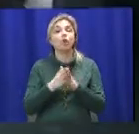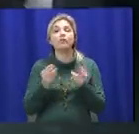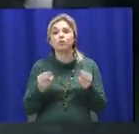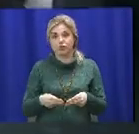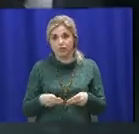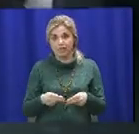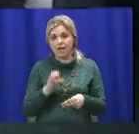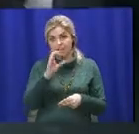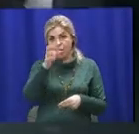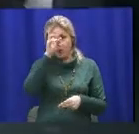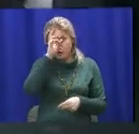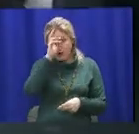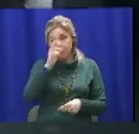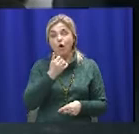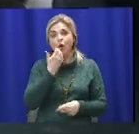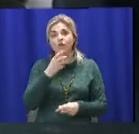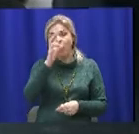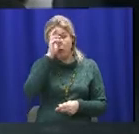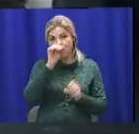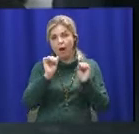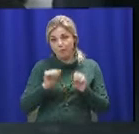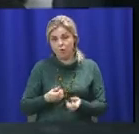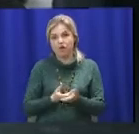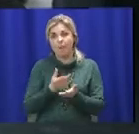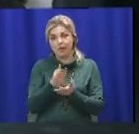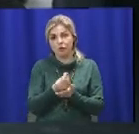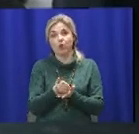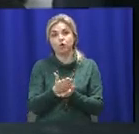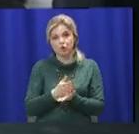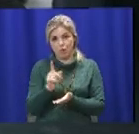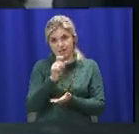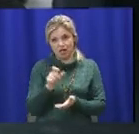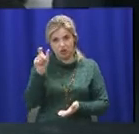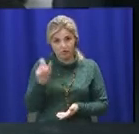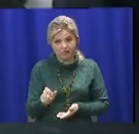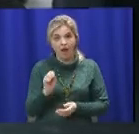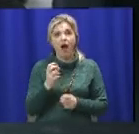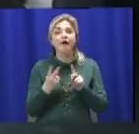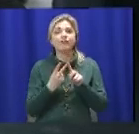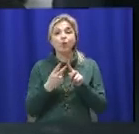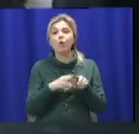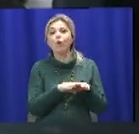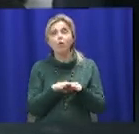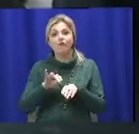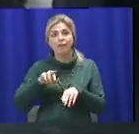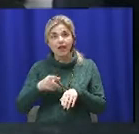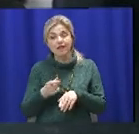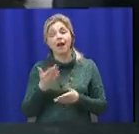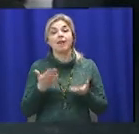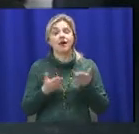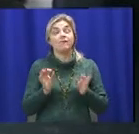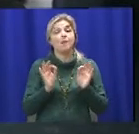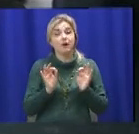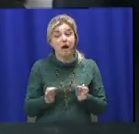государство може оплатити эту допомогу за них. То, що касається второго уровня, ну, мабуть, буде правильні